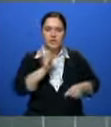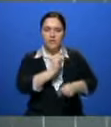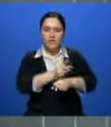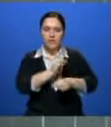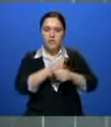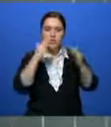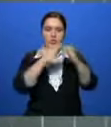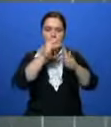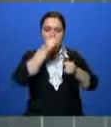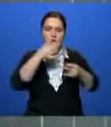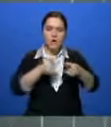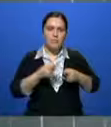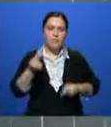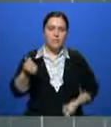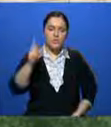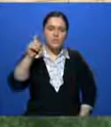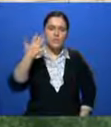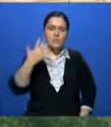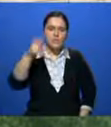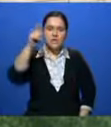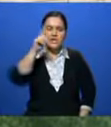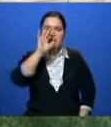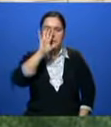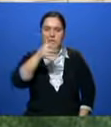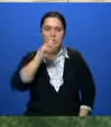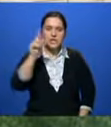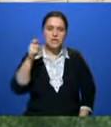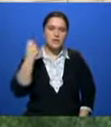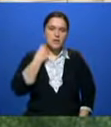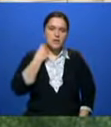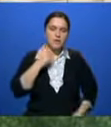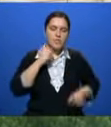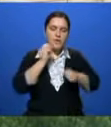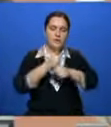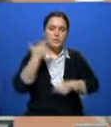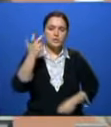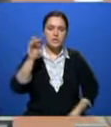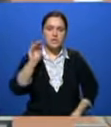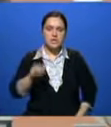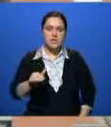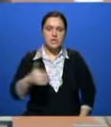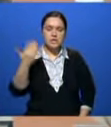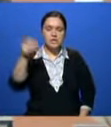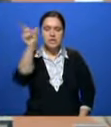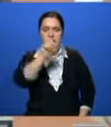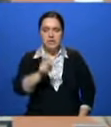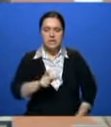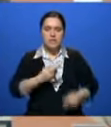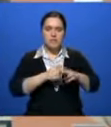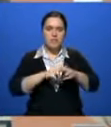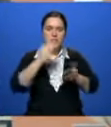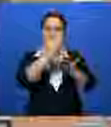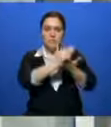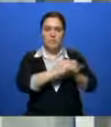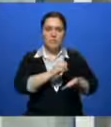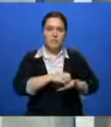150 человек. А за пять лет за долги были выселены из квартир около 300 тысяч итальянцев. Это статистика Ассоциации по